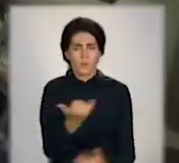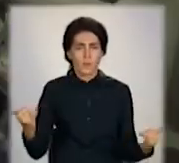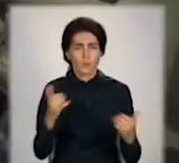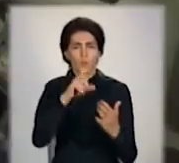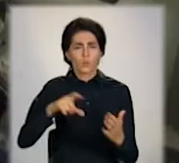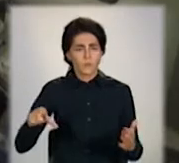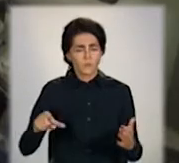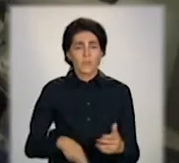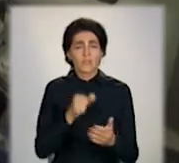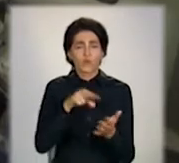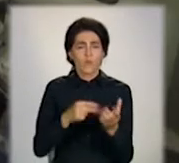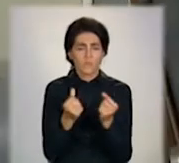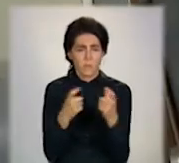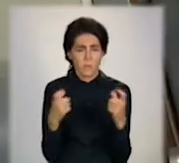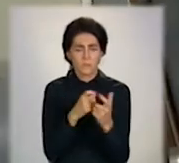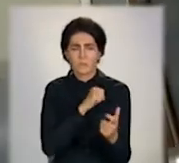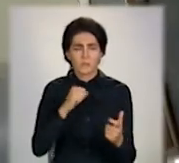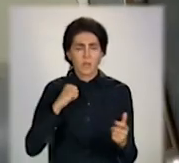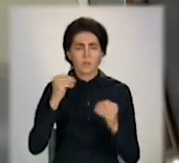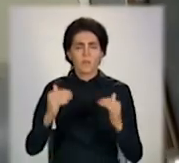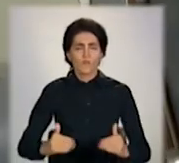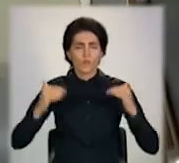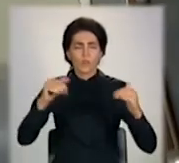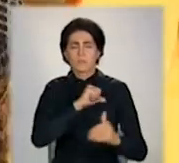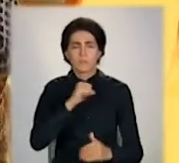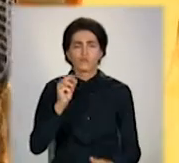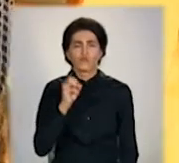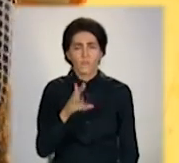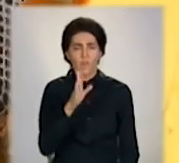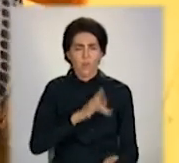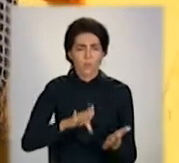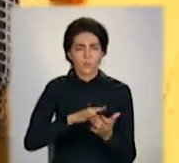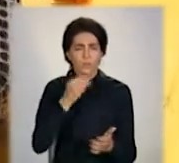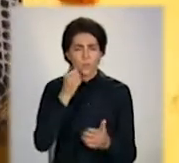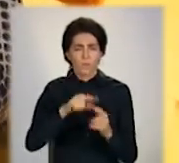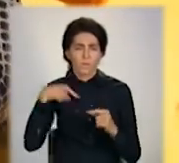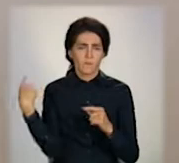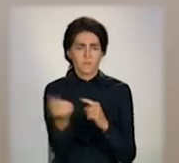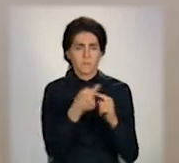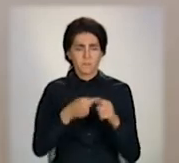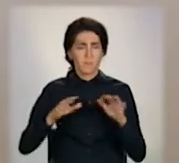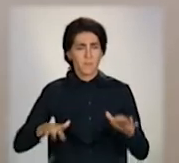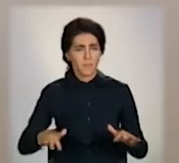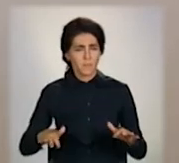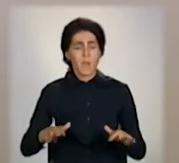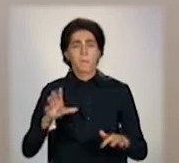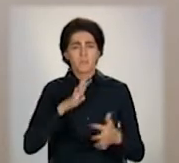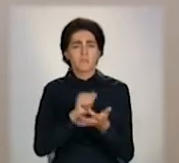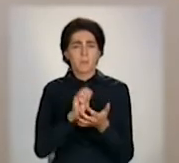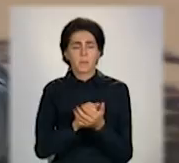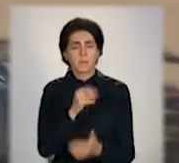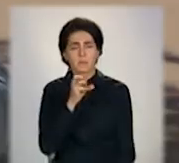Тариф у платіжках найвищий у Слов'янську і подекуди обійшов сусідні міста. Занімалися тарифами